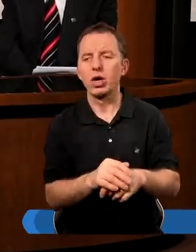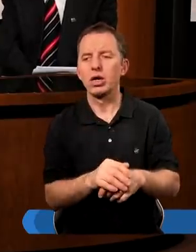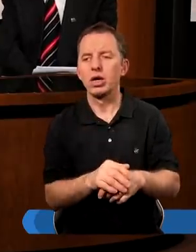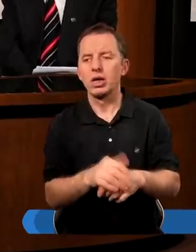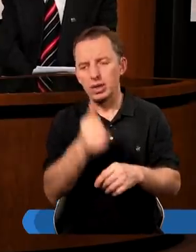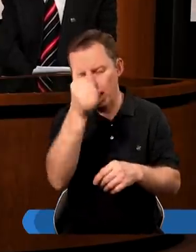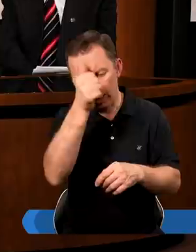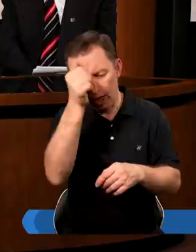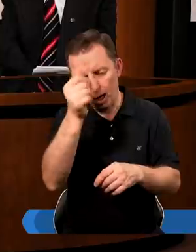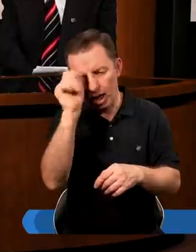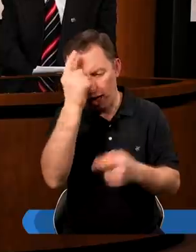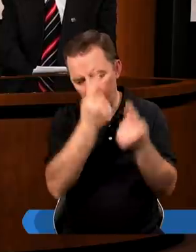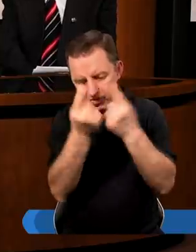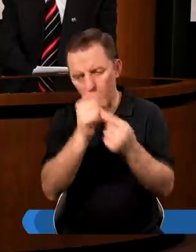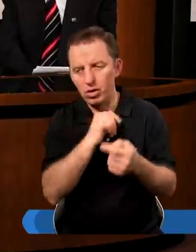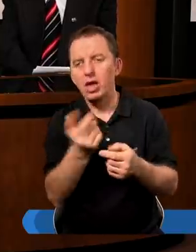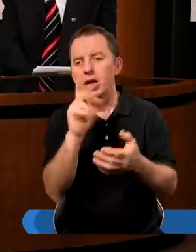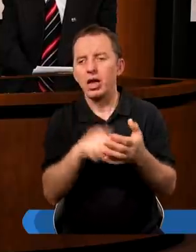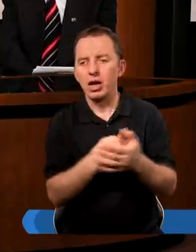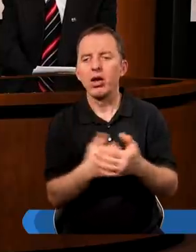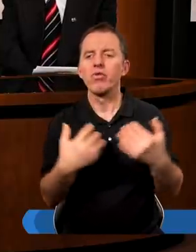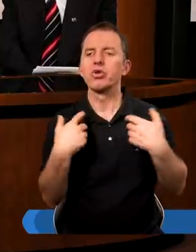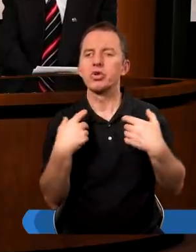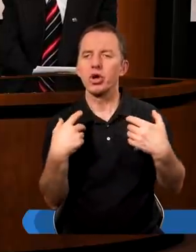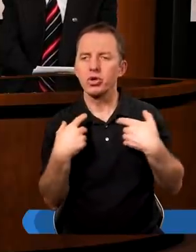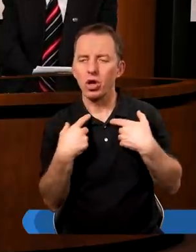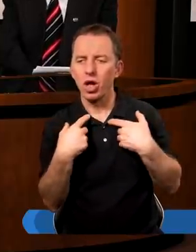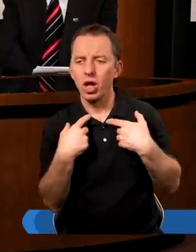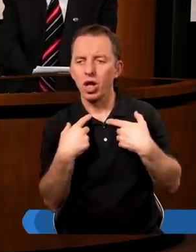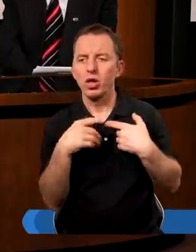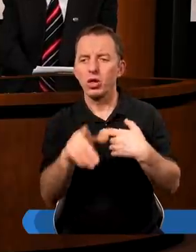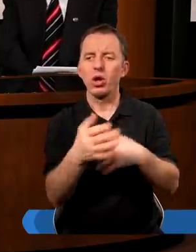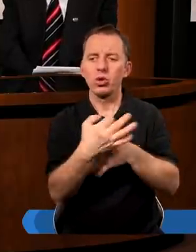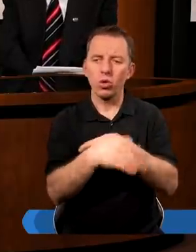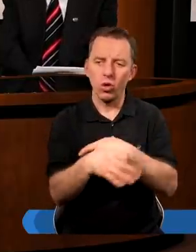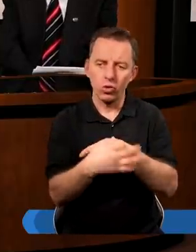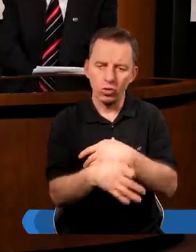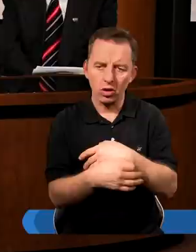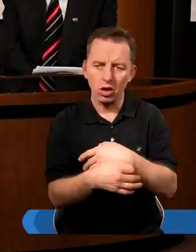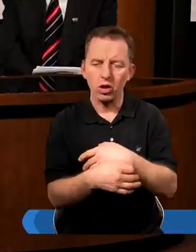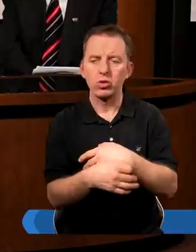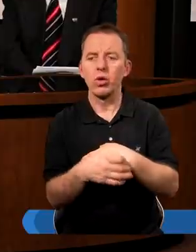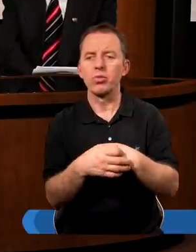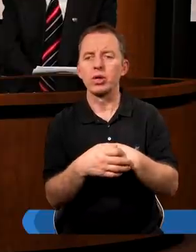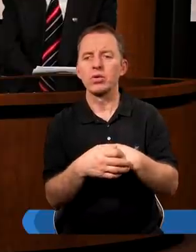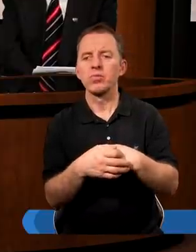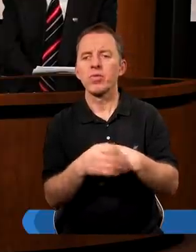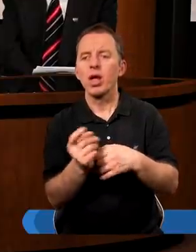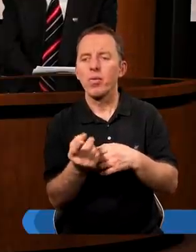Zastanawiałem się nie raz zresztą w życiu, a to studium jak gdyby